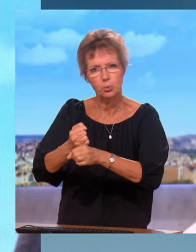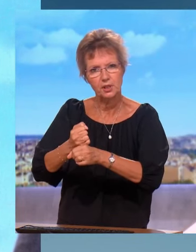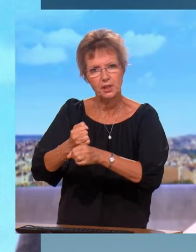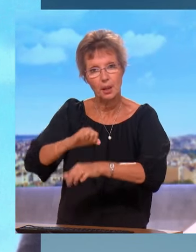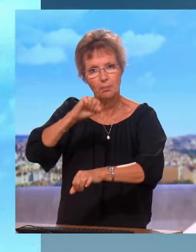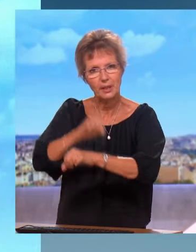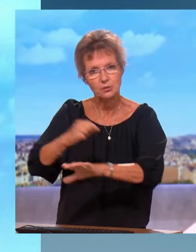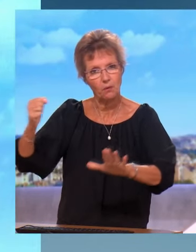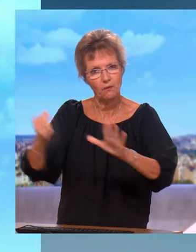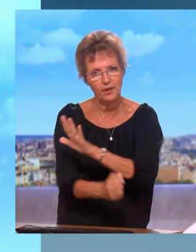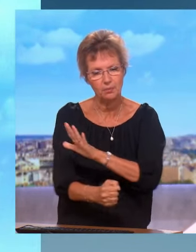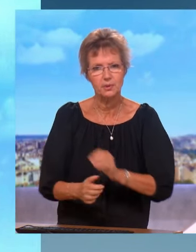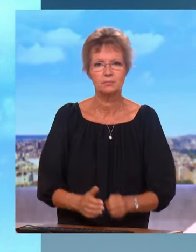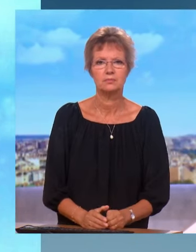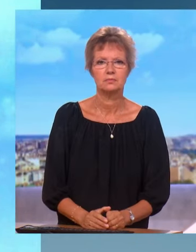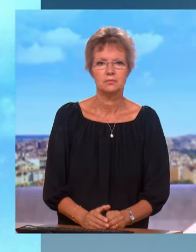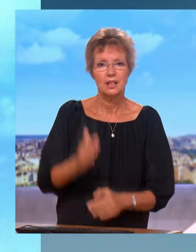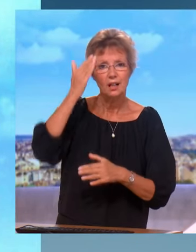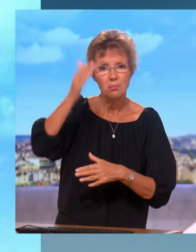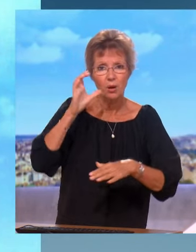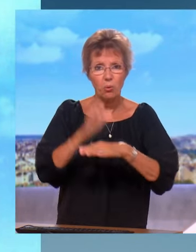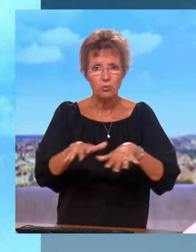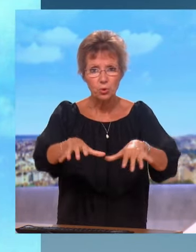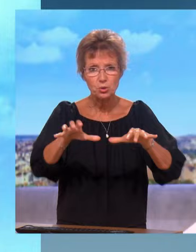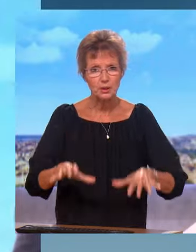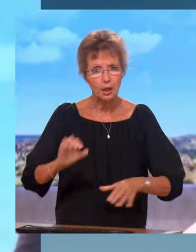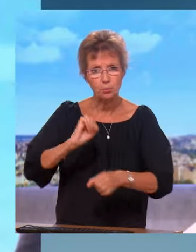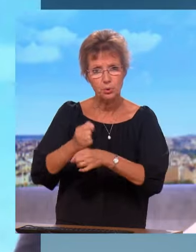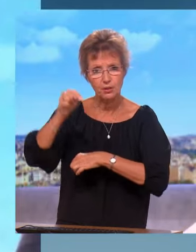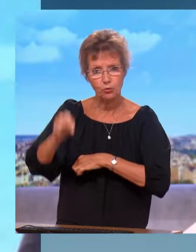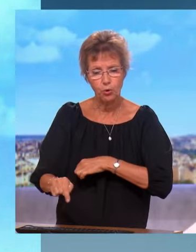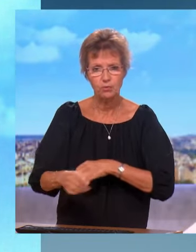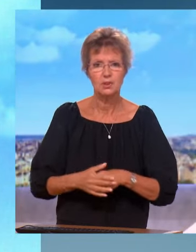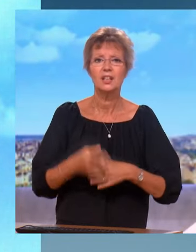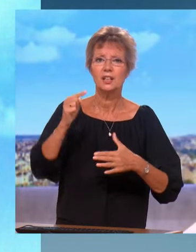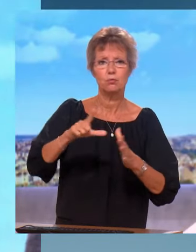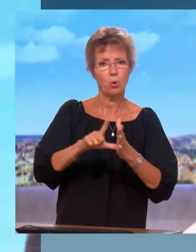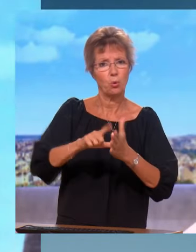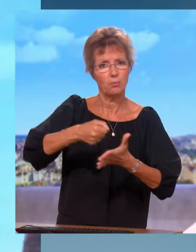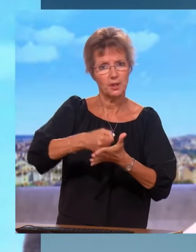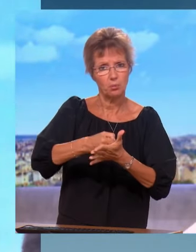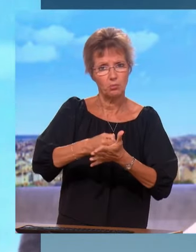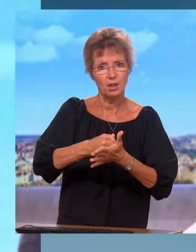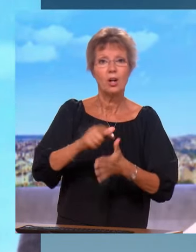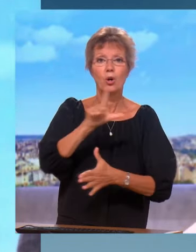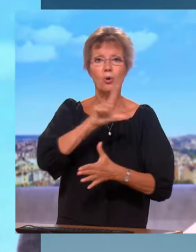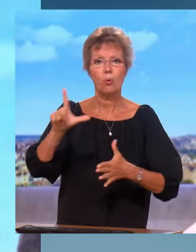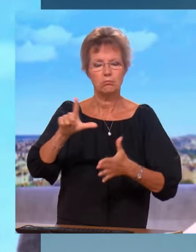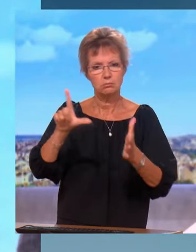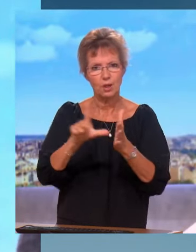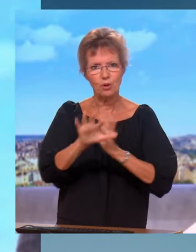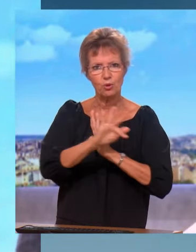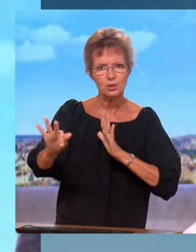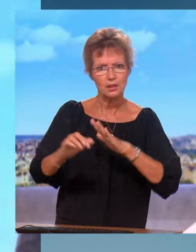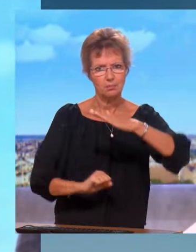prison ferme. Il des peines aggravées pour ceux qui s'en prennent nos fonctionnaires. aggravées mais il n'y a pas de minimum. Vous voulez un plancher ? La loi française prévoit des maximums. La loi